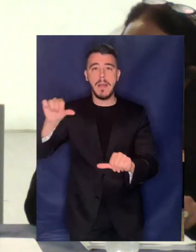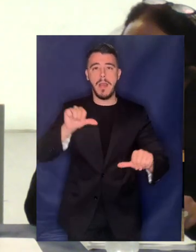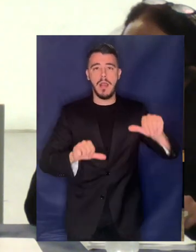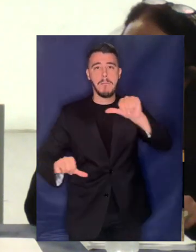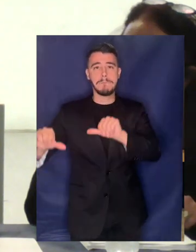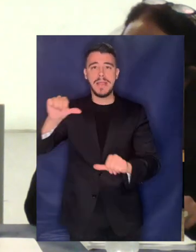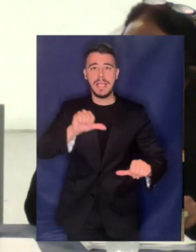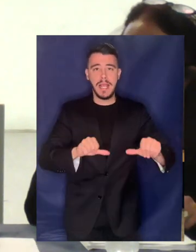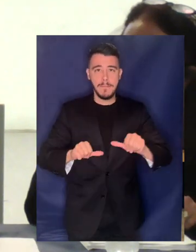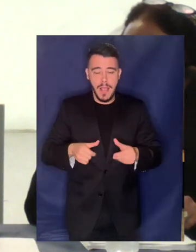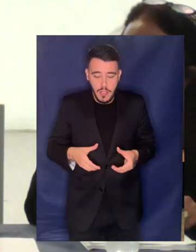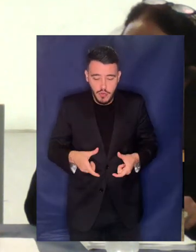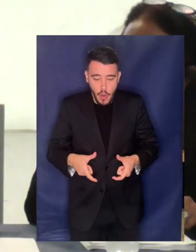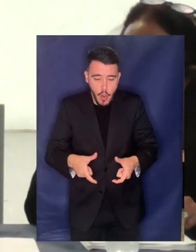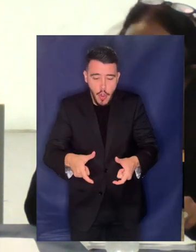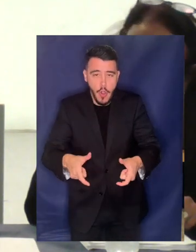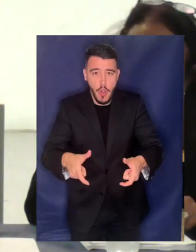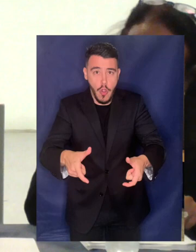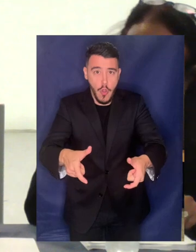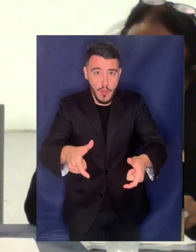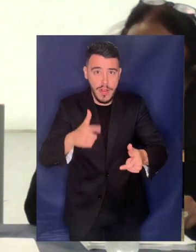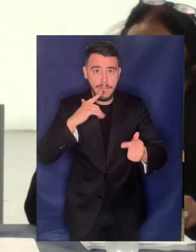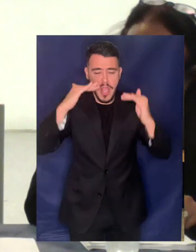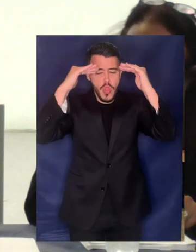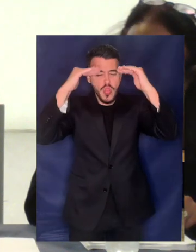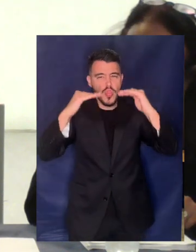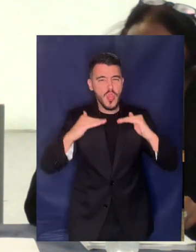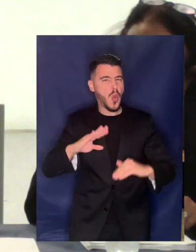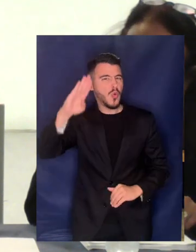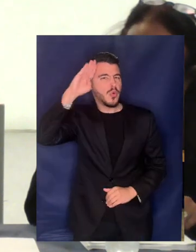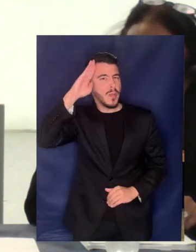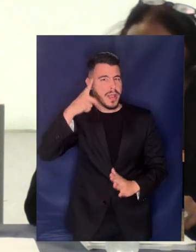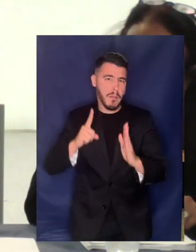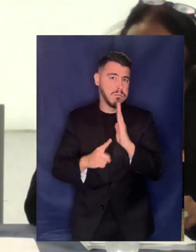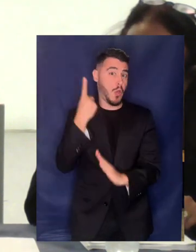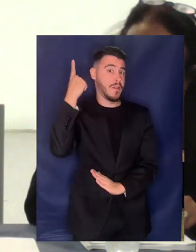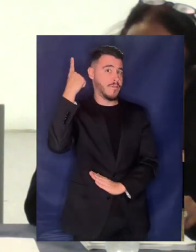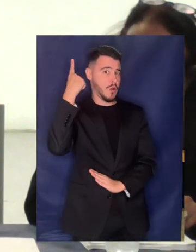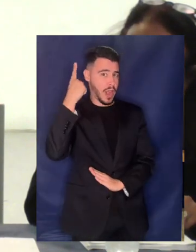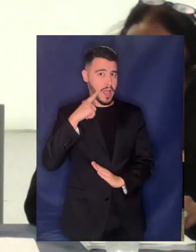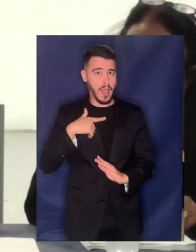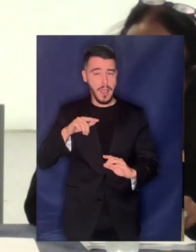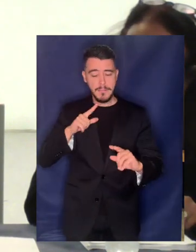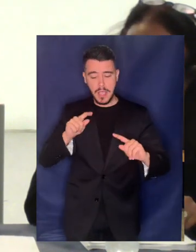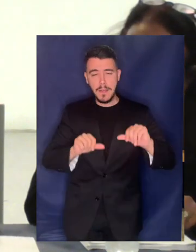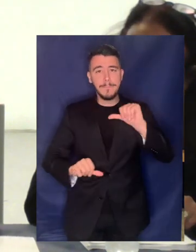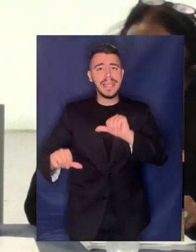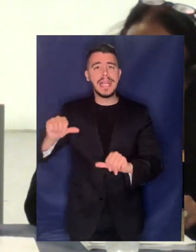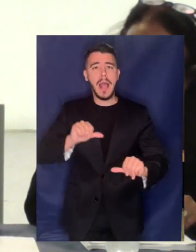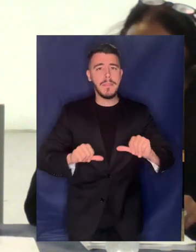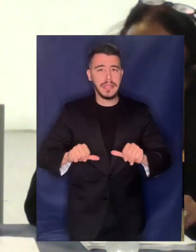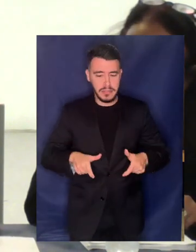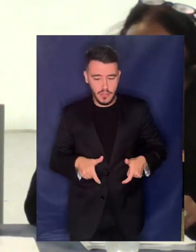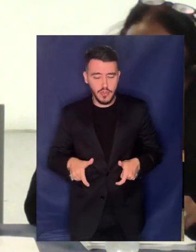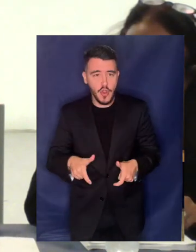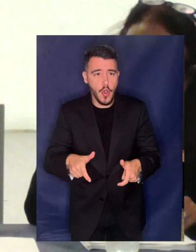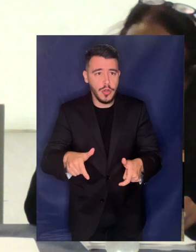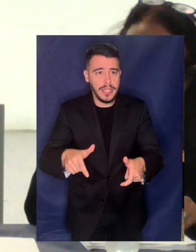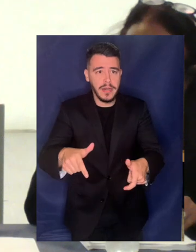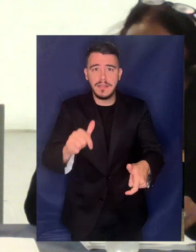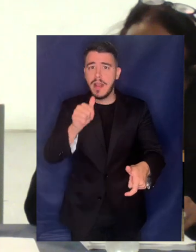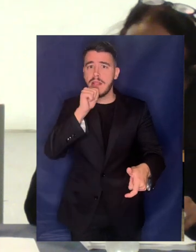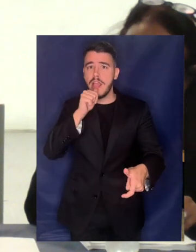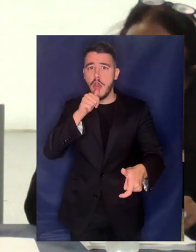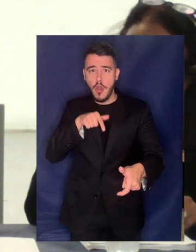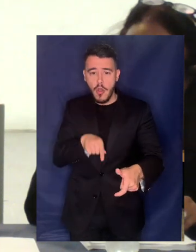δοκιμές τους στη Νότια Αμερική γιατί εκεί πρώτα παρουσιάστηκαν τέτοια μοντέλα διαχείρισης και είχαν να κάνουν γενικότερα και με